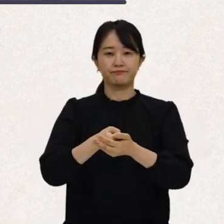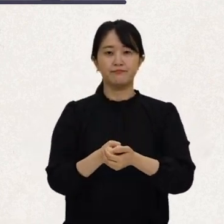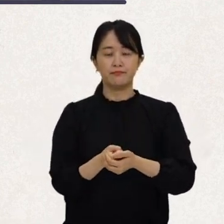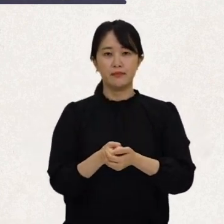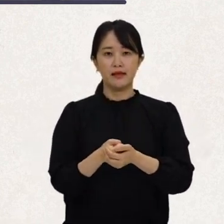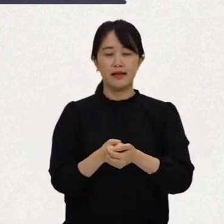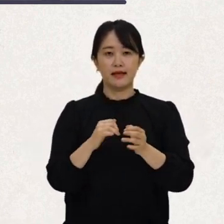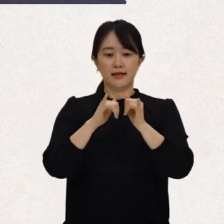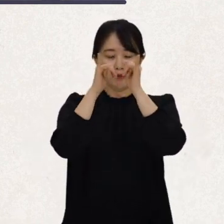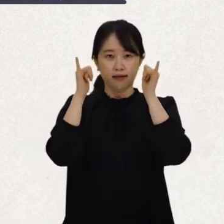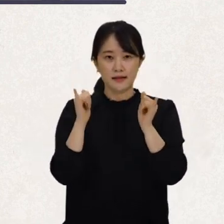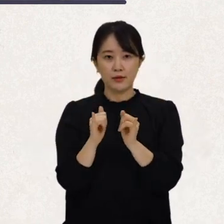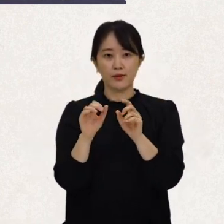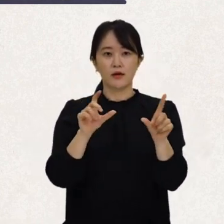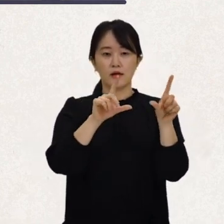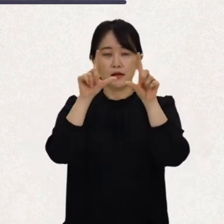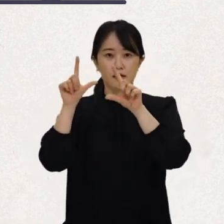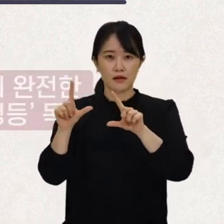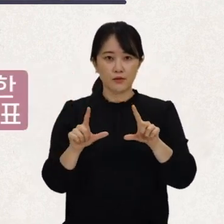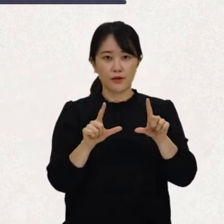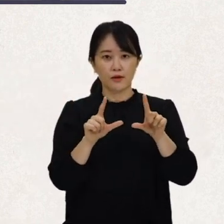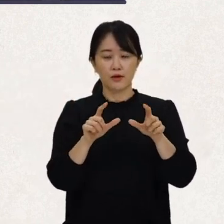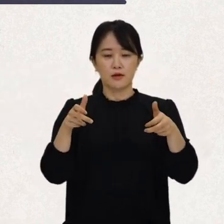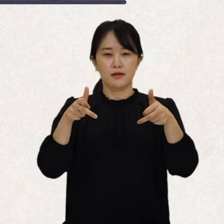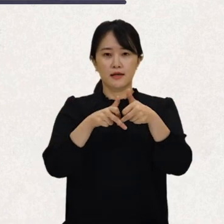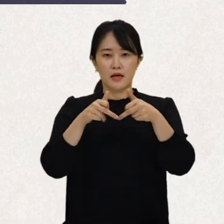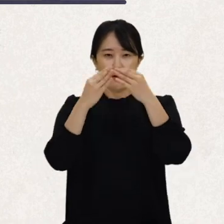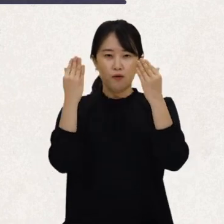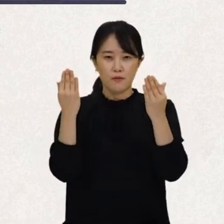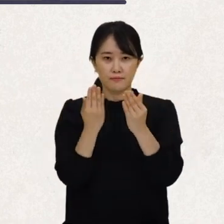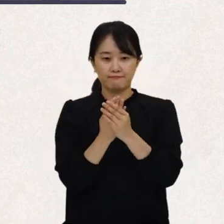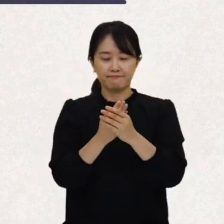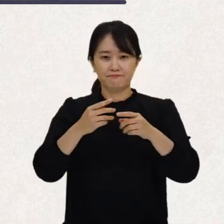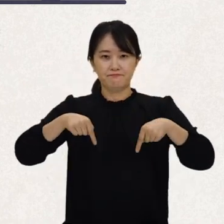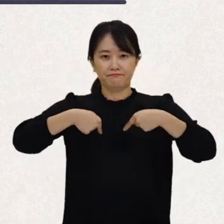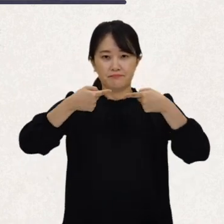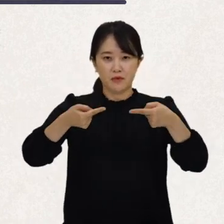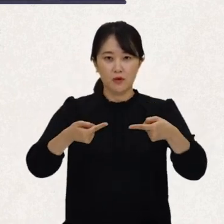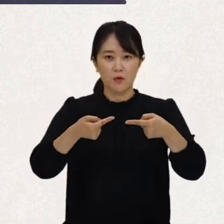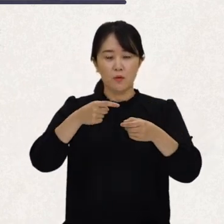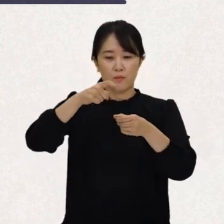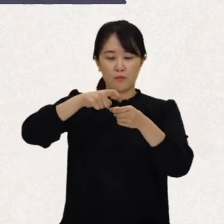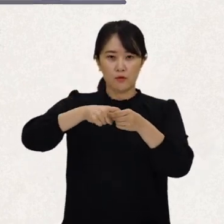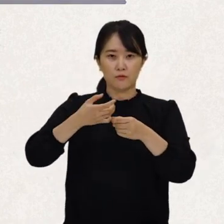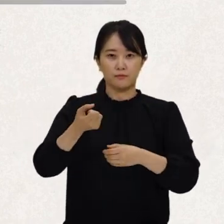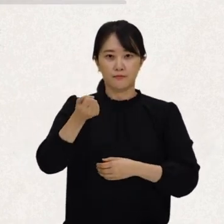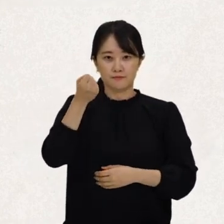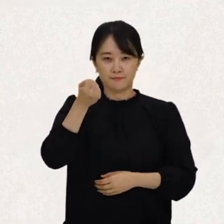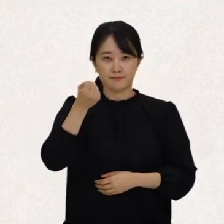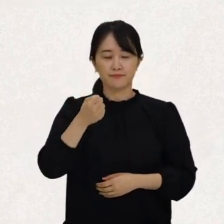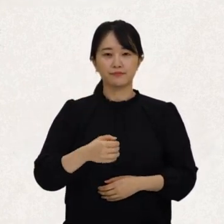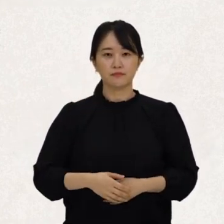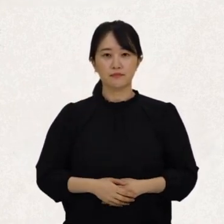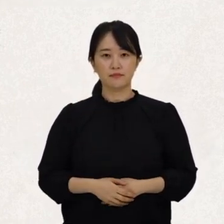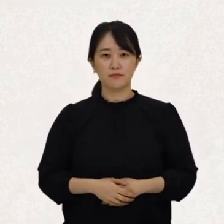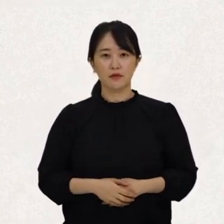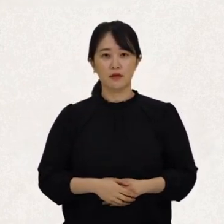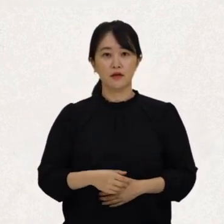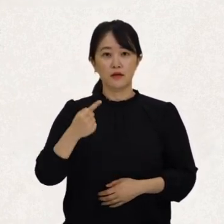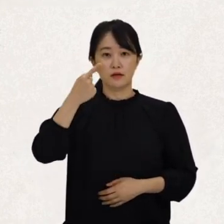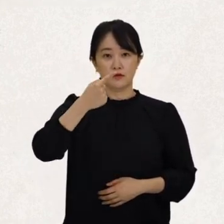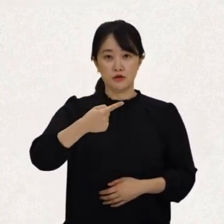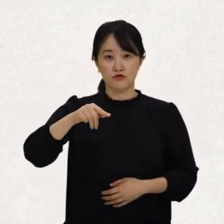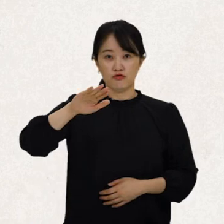사회생활과 사회개발에 있어 장애인의 완전한 참여와 평등을 목표로 삼고 이듬해인